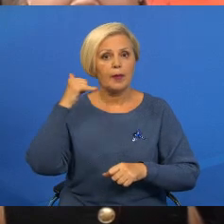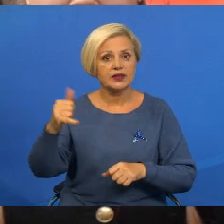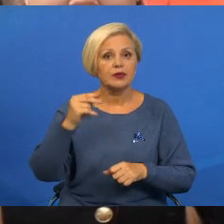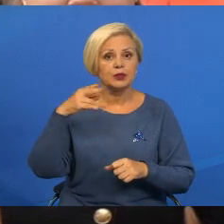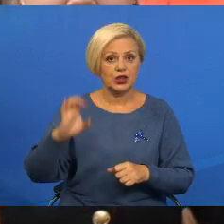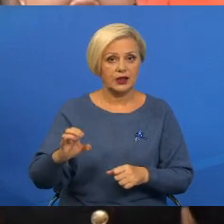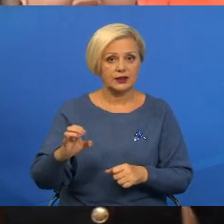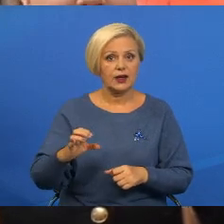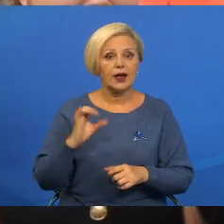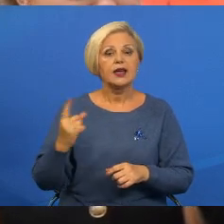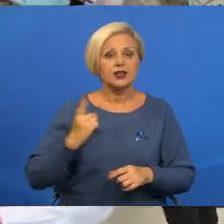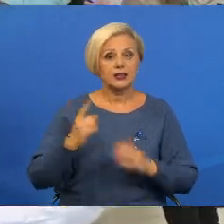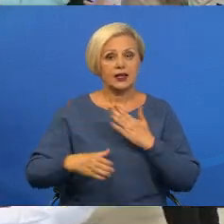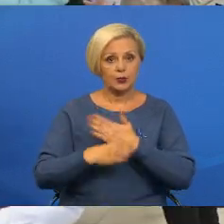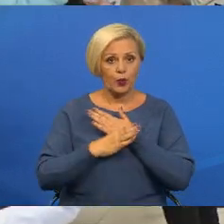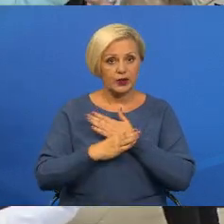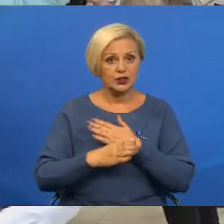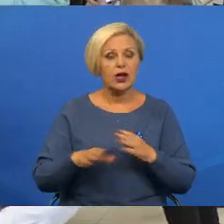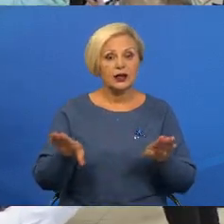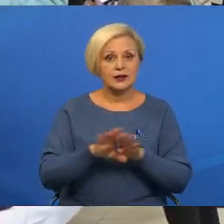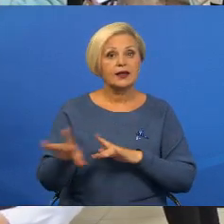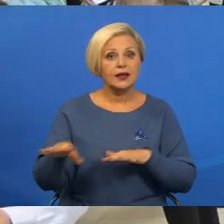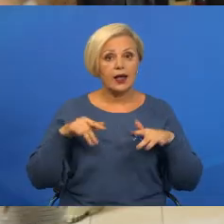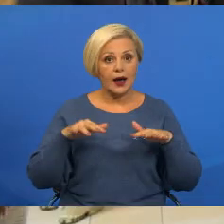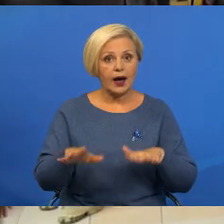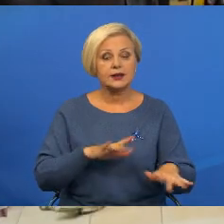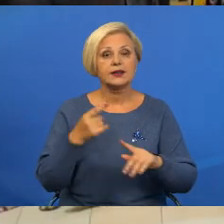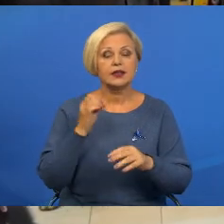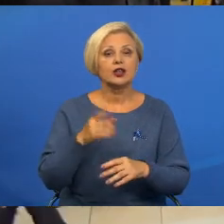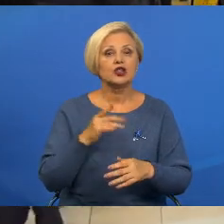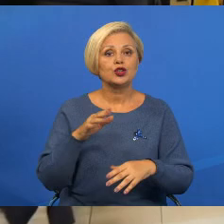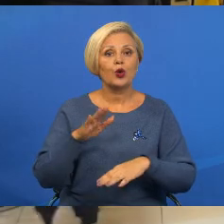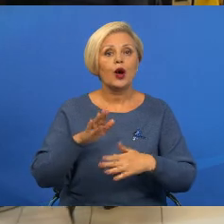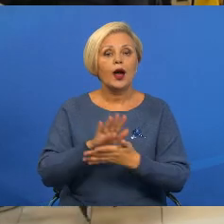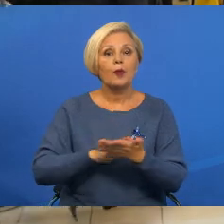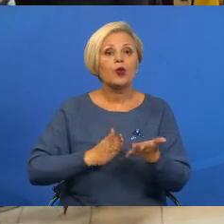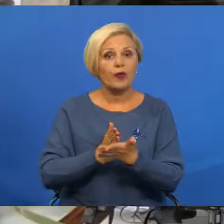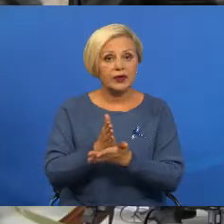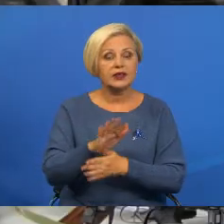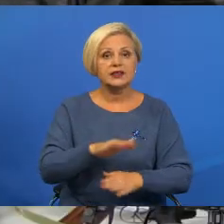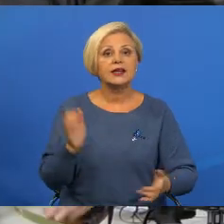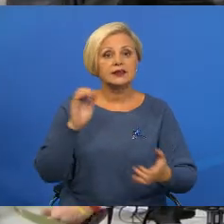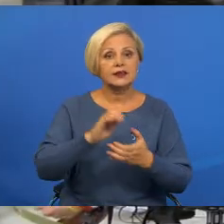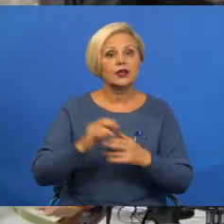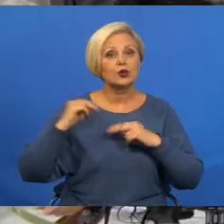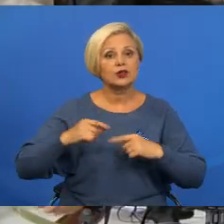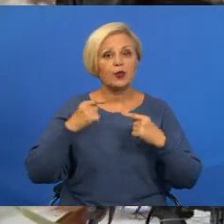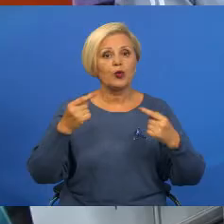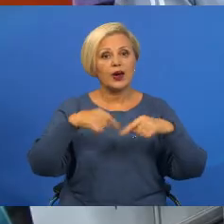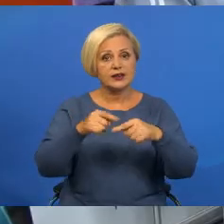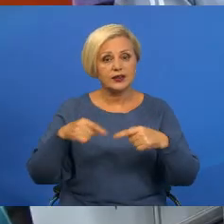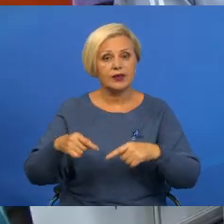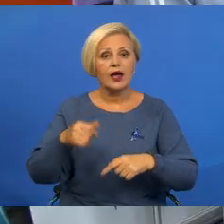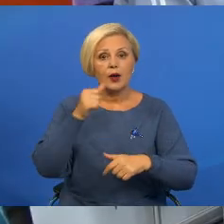МЧС и ждать помощи. Подобные акции – это еще и профориентация. Дети знакомятся с працею разных ведомств, которые